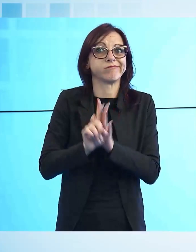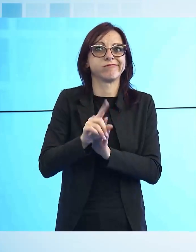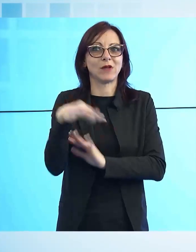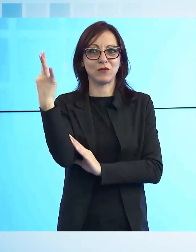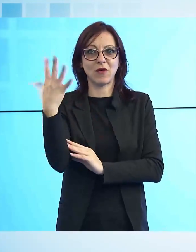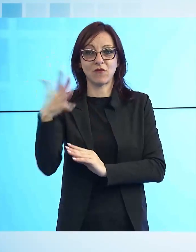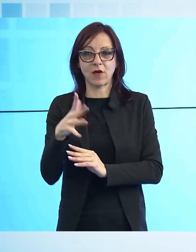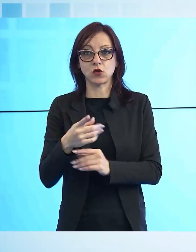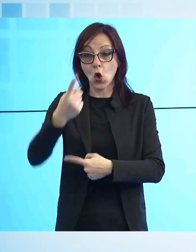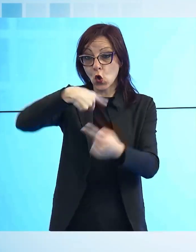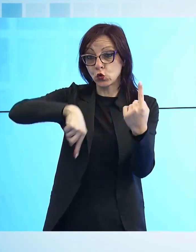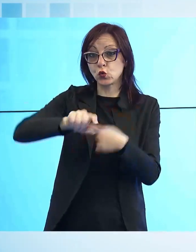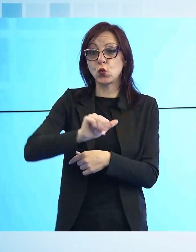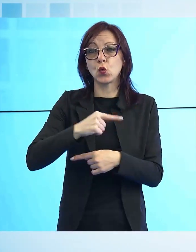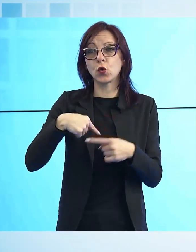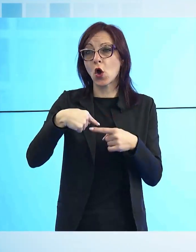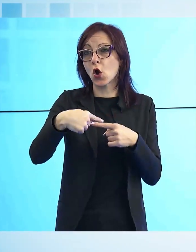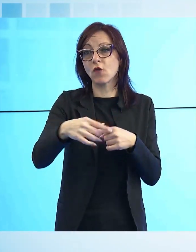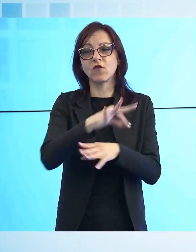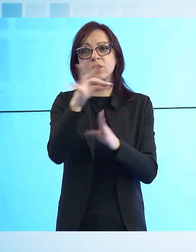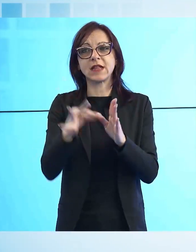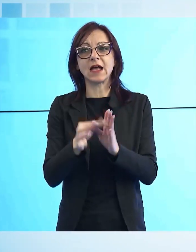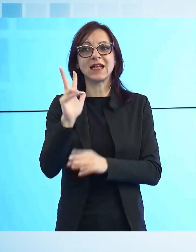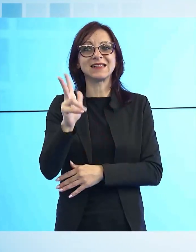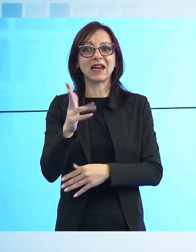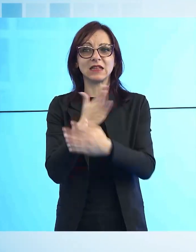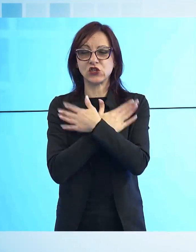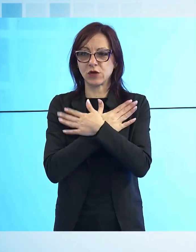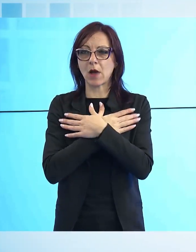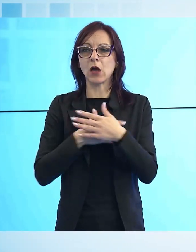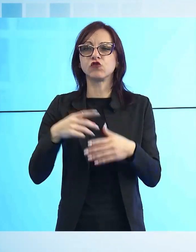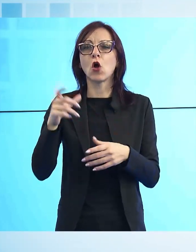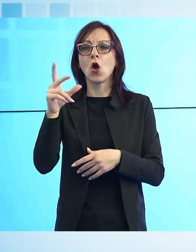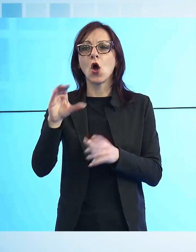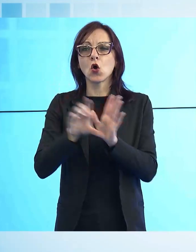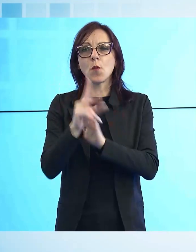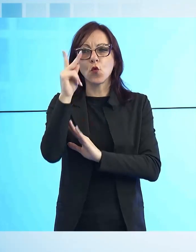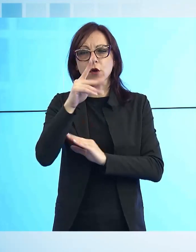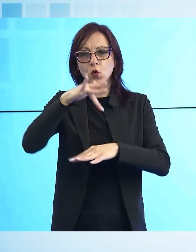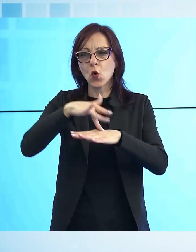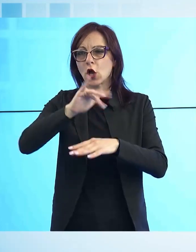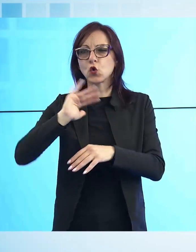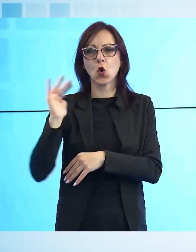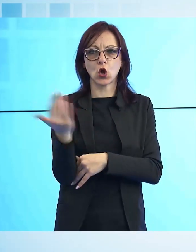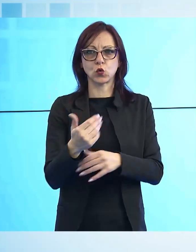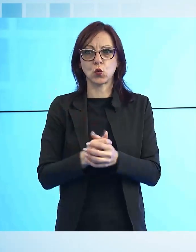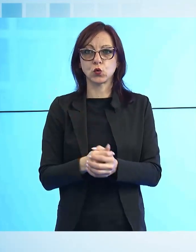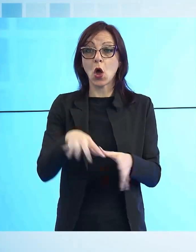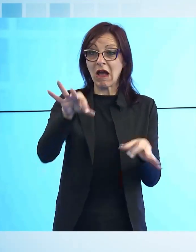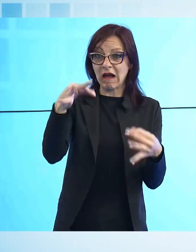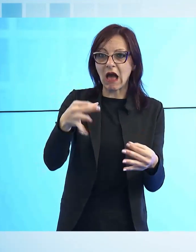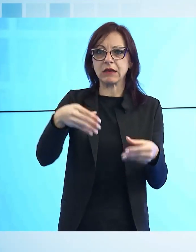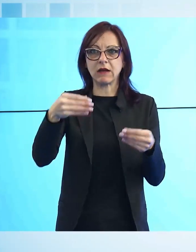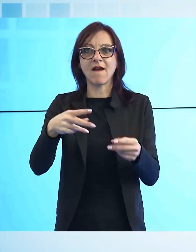avanti fino al 13 maggio, toccando tutto il territorio comunale di Lucca. Sarà possibile conferire carta e cartone,